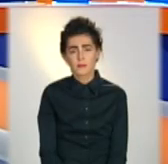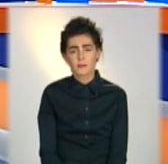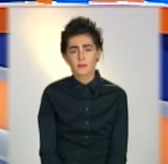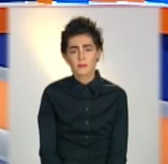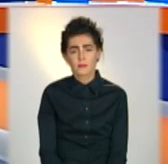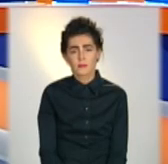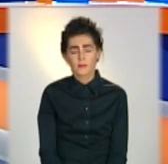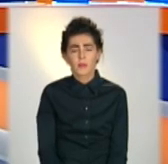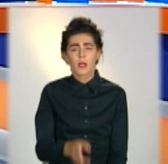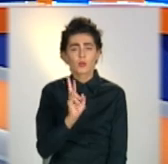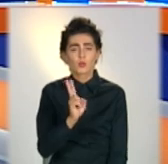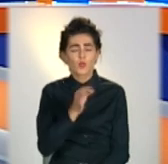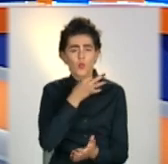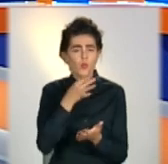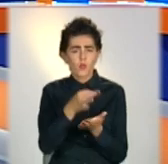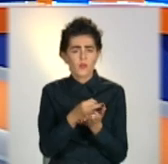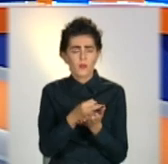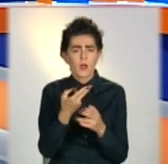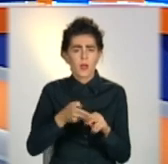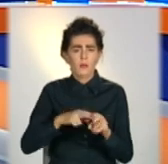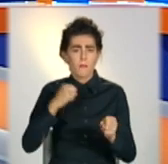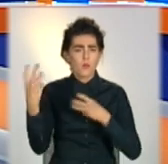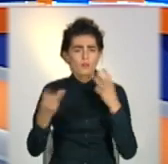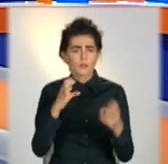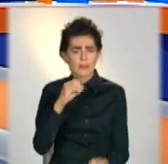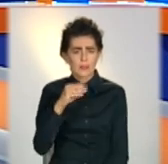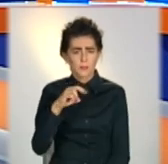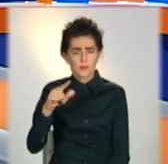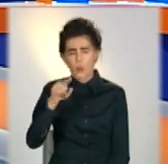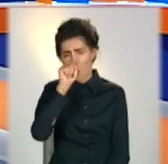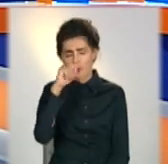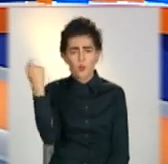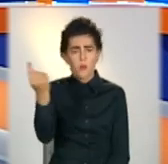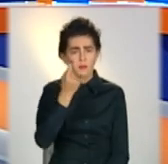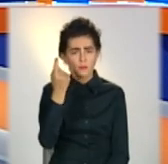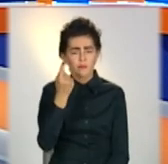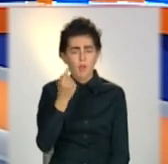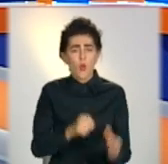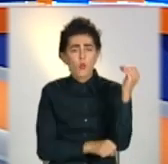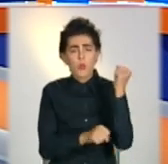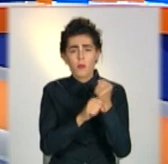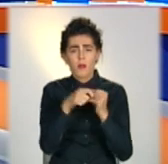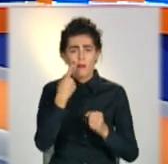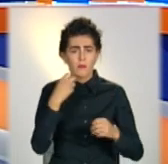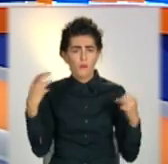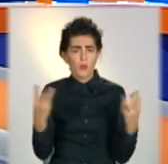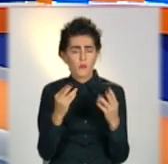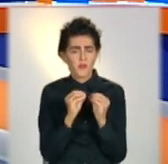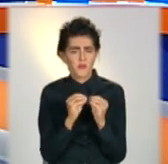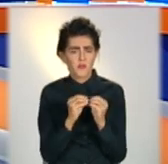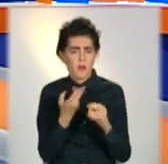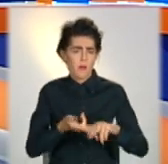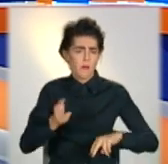Хто відповідатиме за степові пожежі в Луганській області? Комунальники кажуть, загоряння стається через